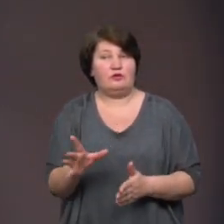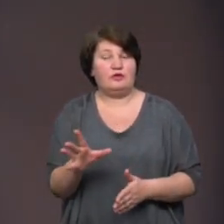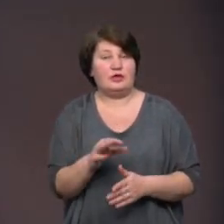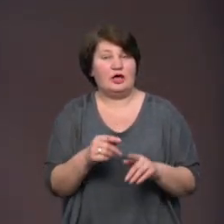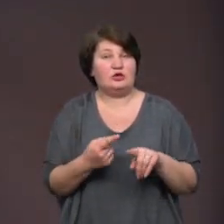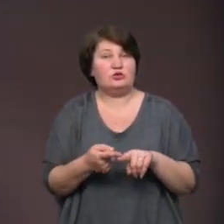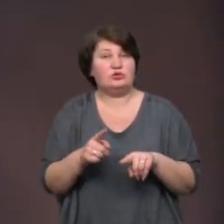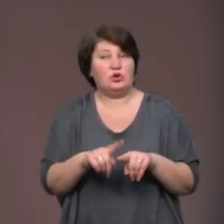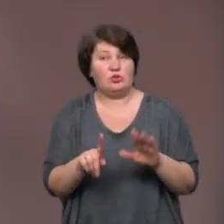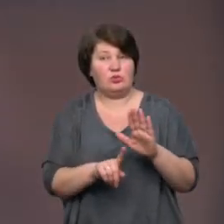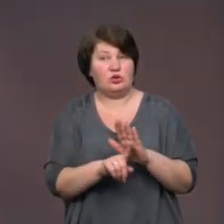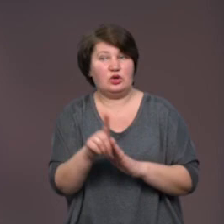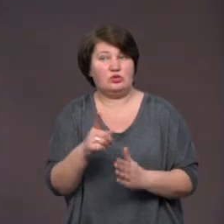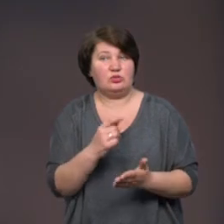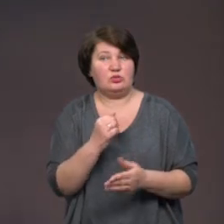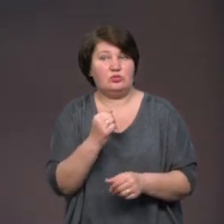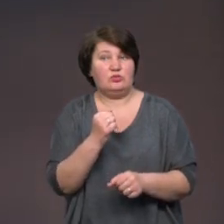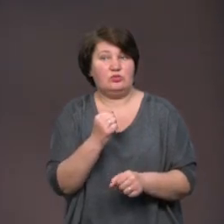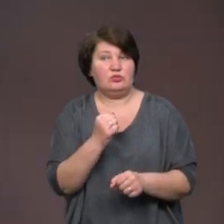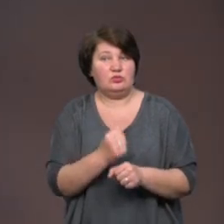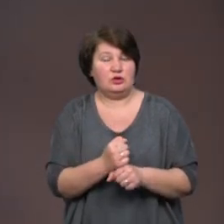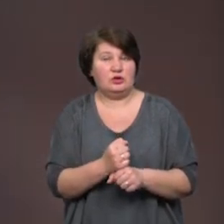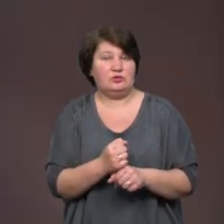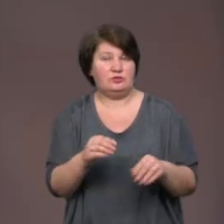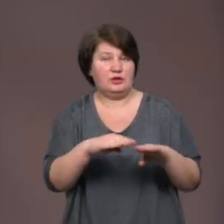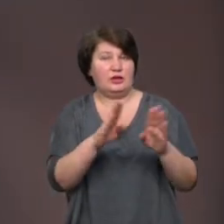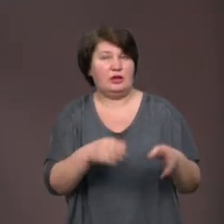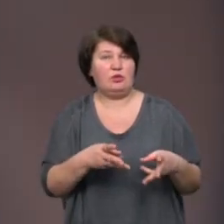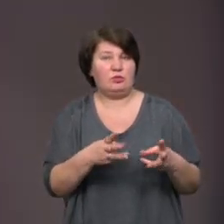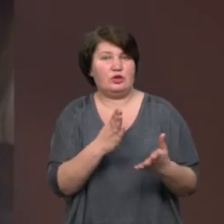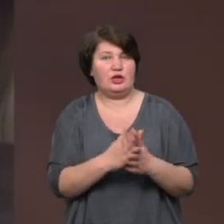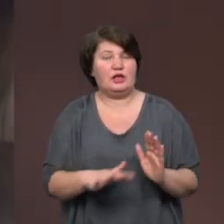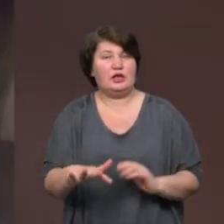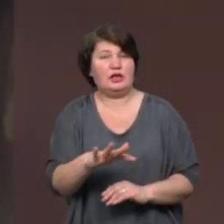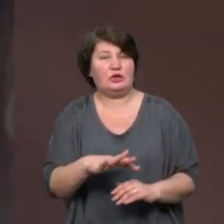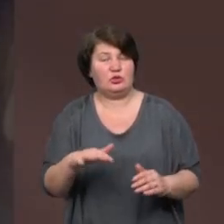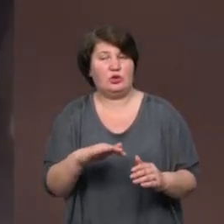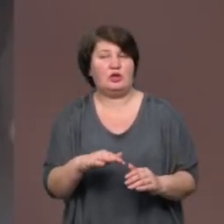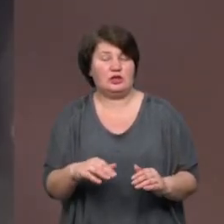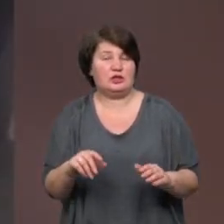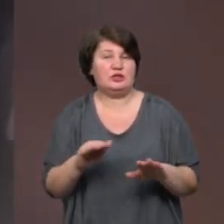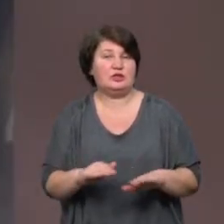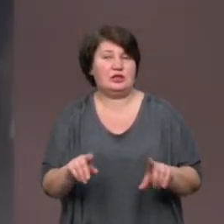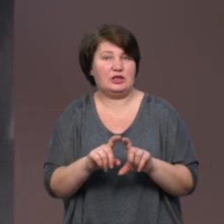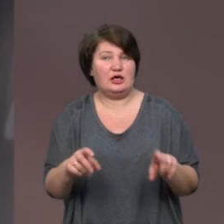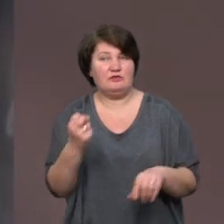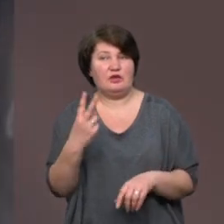щоб спочатку облаштувати теплопункт, який знаходиться на території закладу. З 12 травня буде